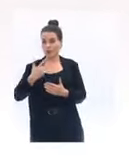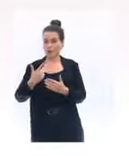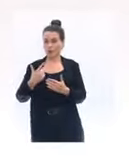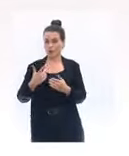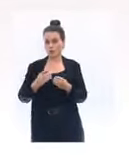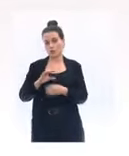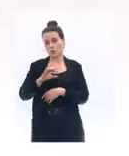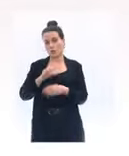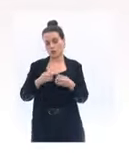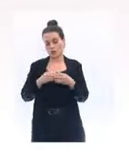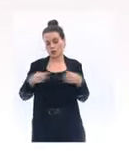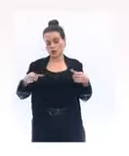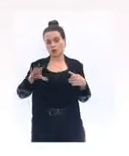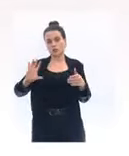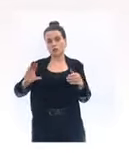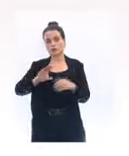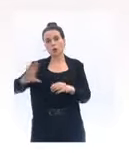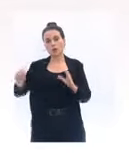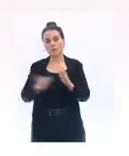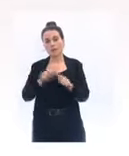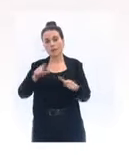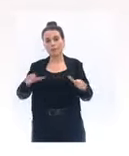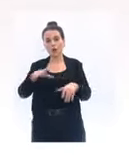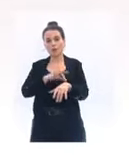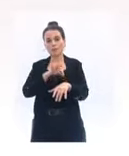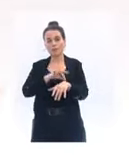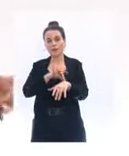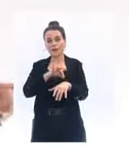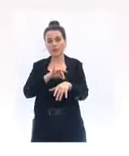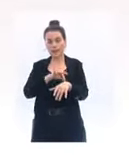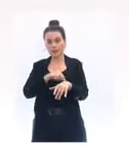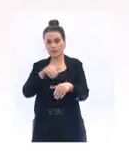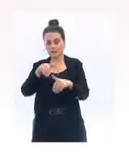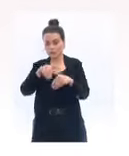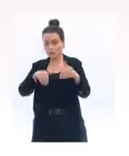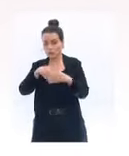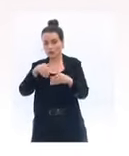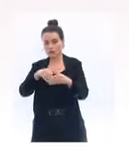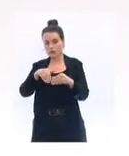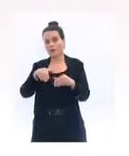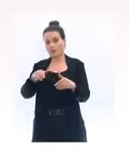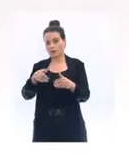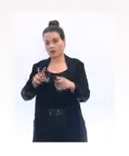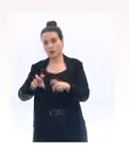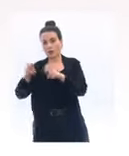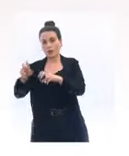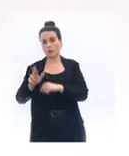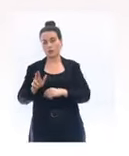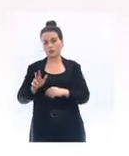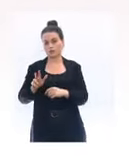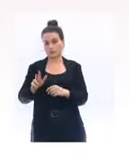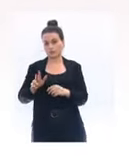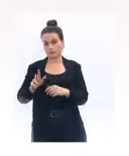'incidence puisque qui cherche trouve, j'en profite à la suite de ce qu'a dit le ministre de la Santé